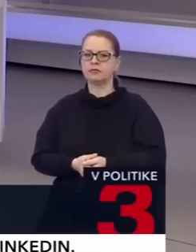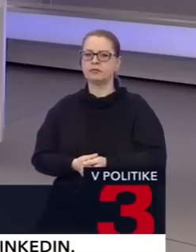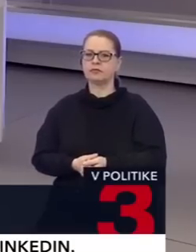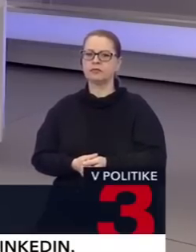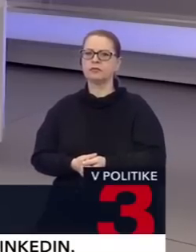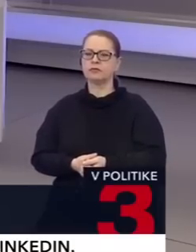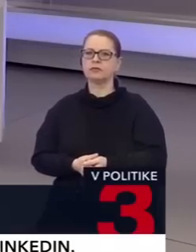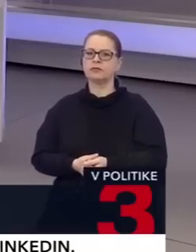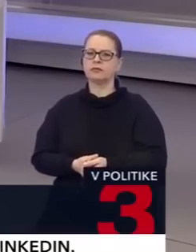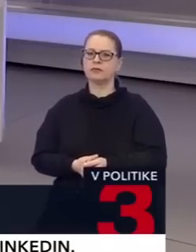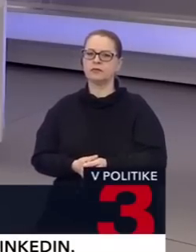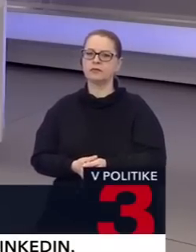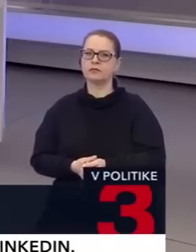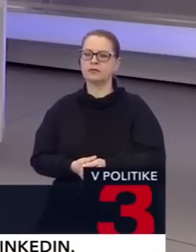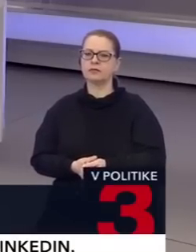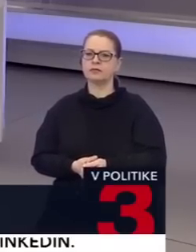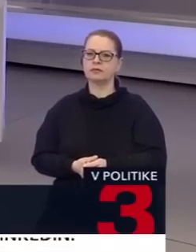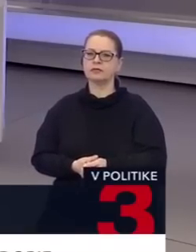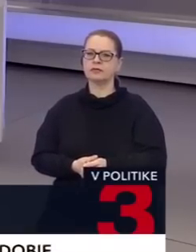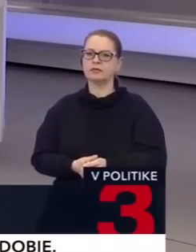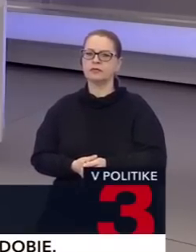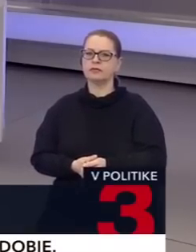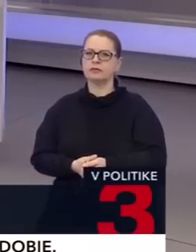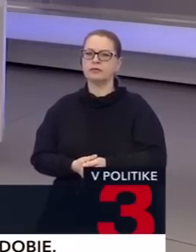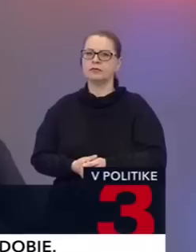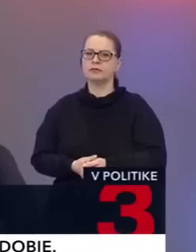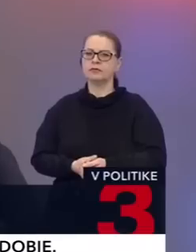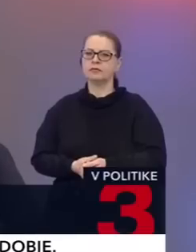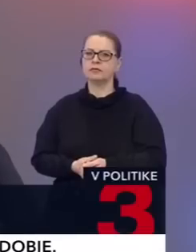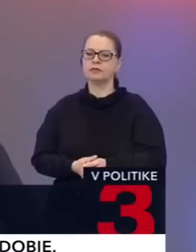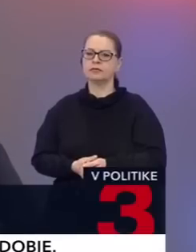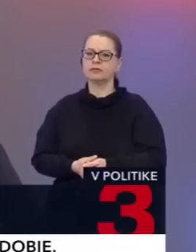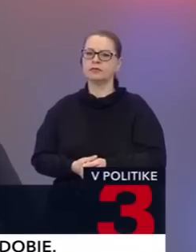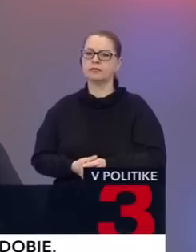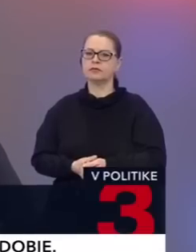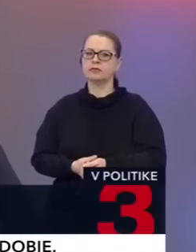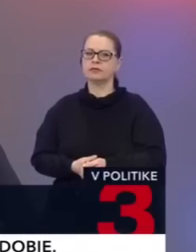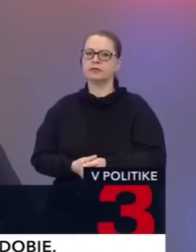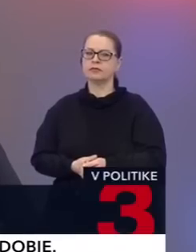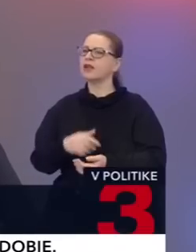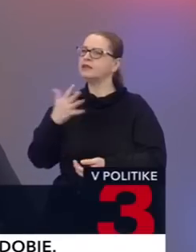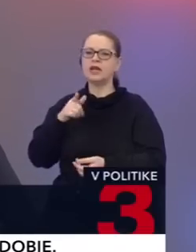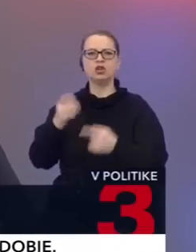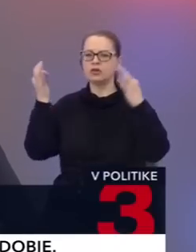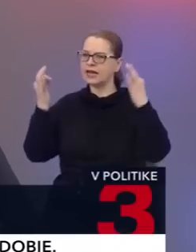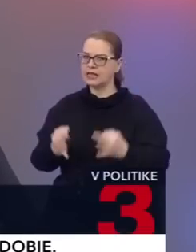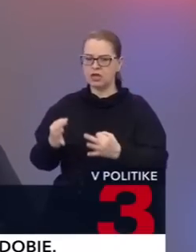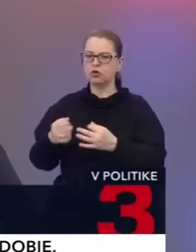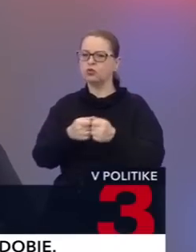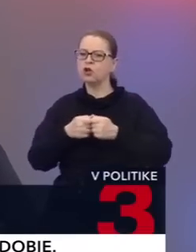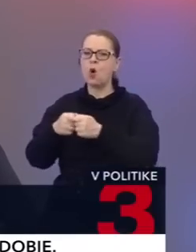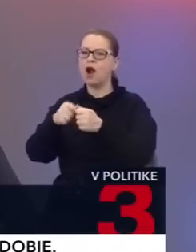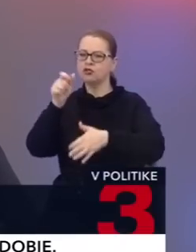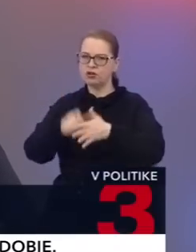obdobie súčasného parlamentu, aby sme boli úplne presní. Nie je to ale také jednoduché, pretože koaličné